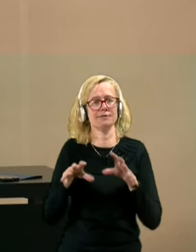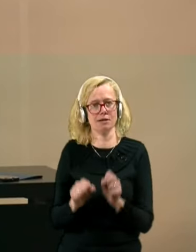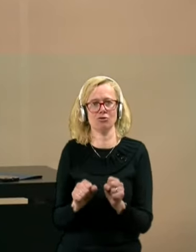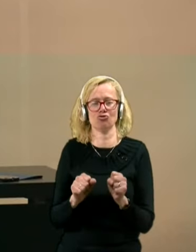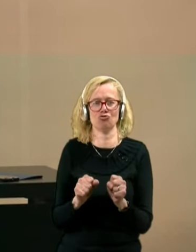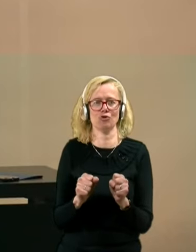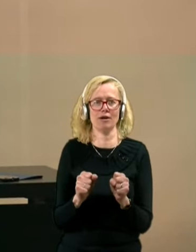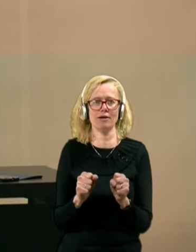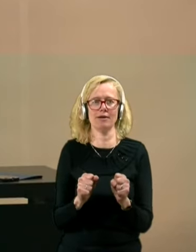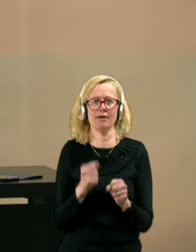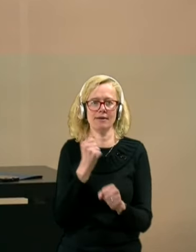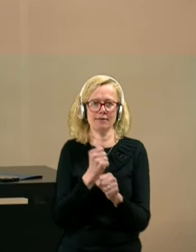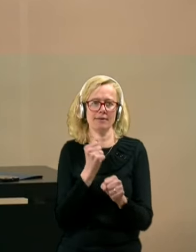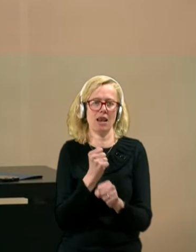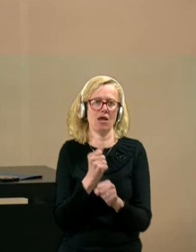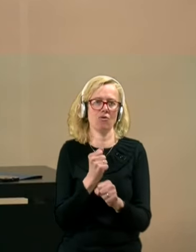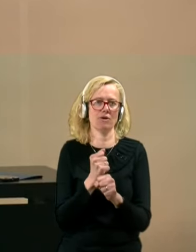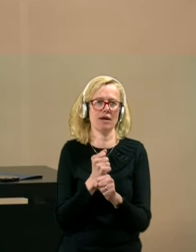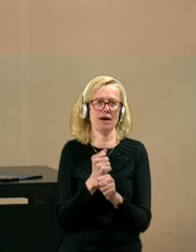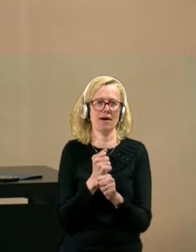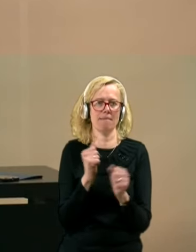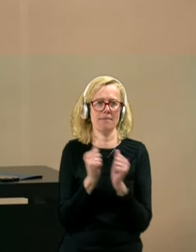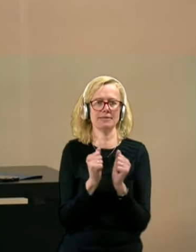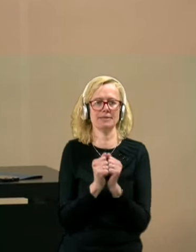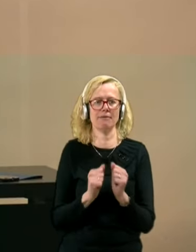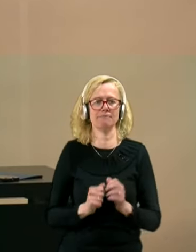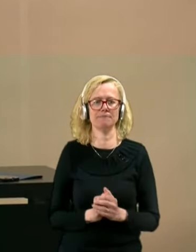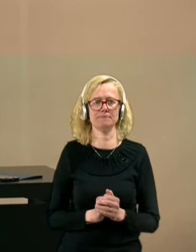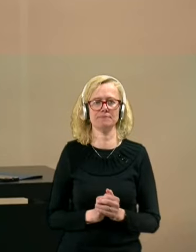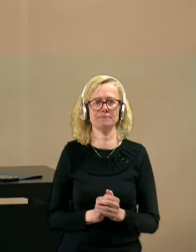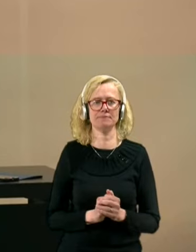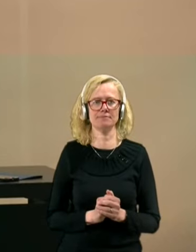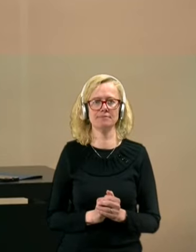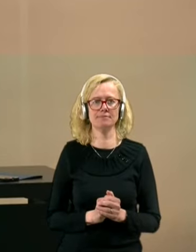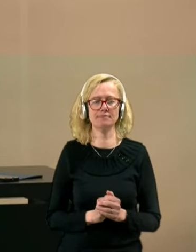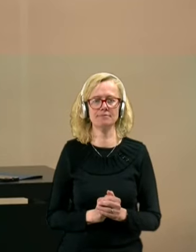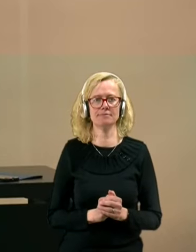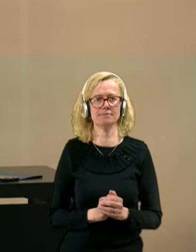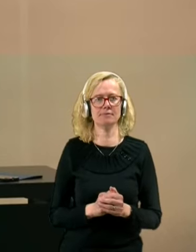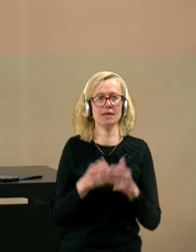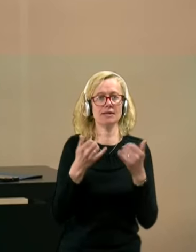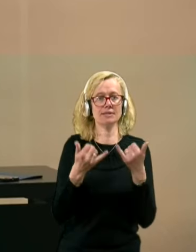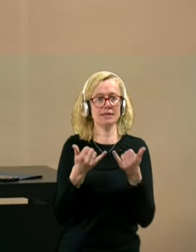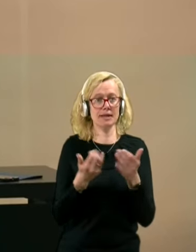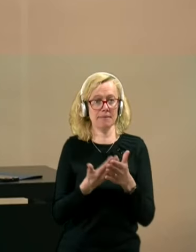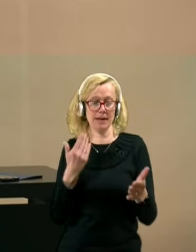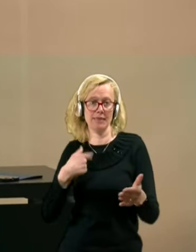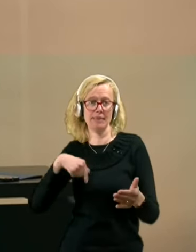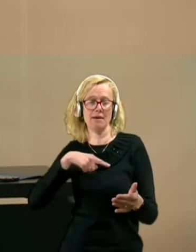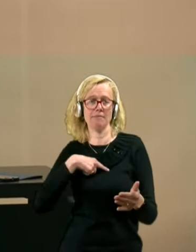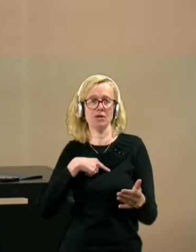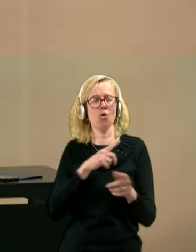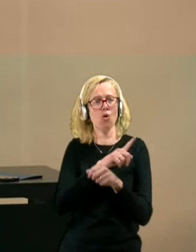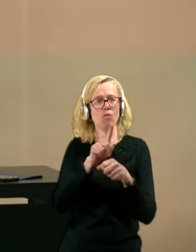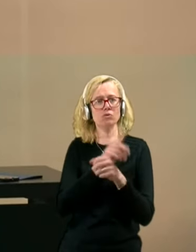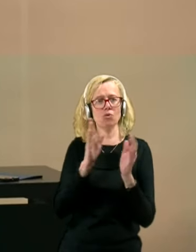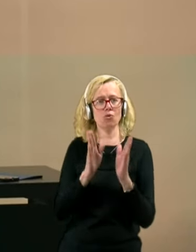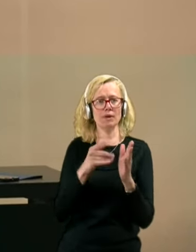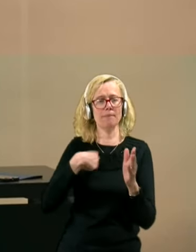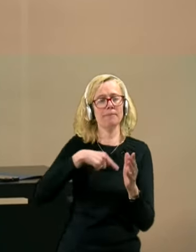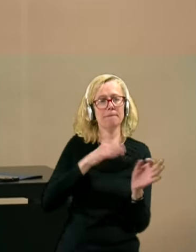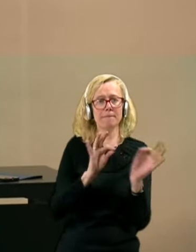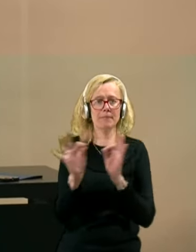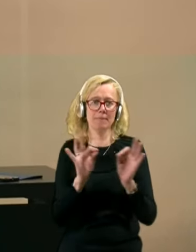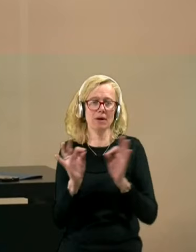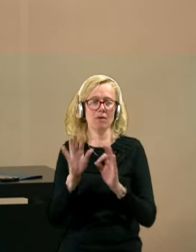delovna mesta. Sedaj je pa pred nami pač obdobje, ko se pripravljamo na